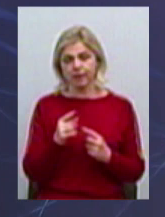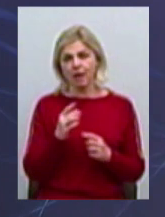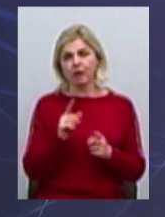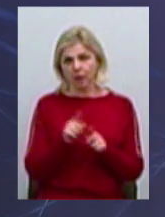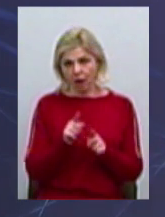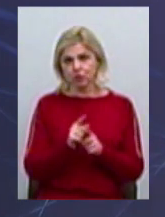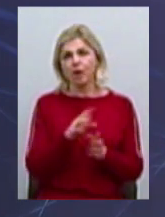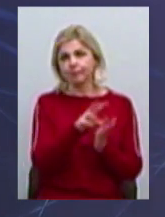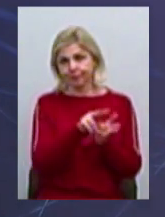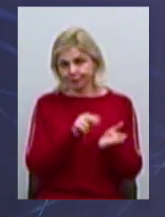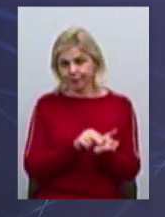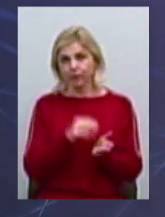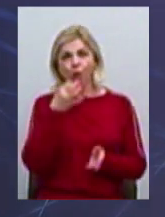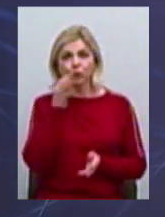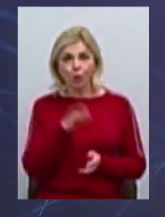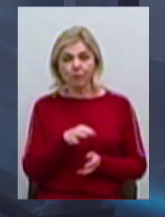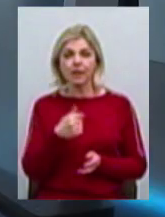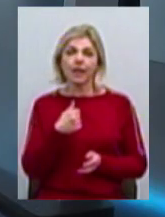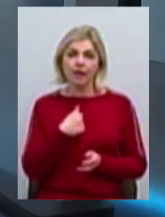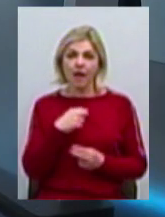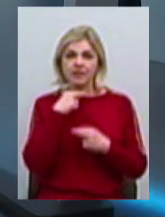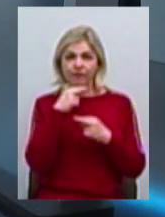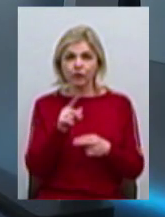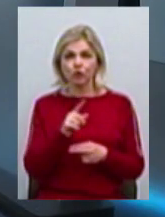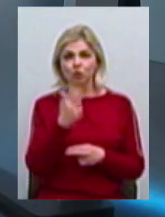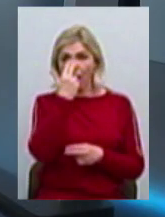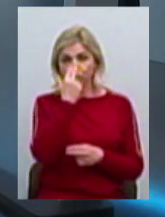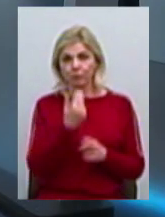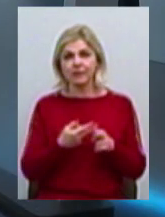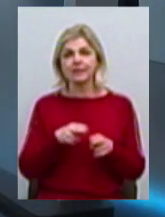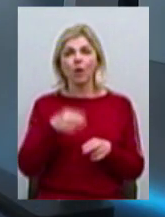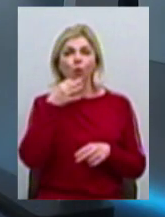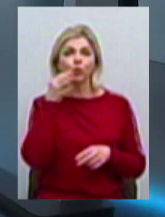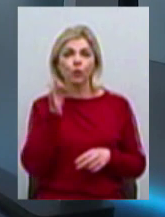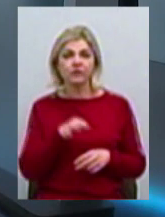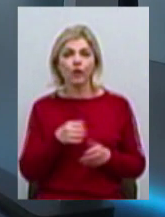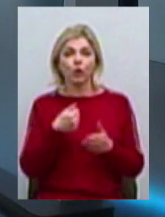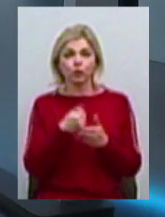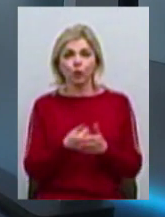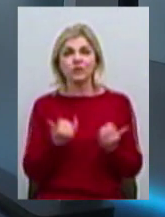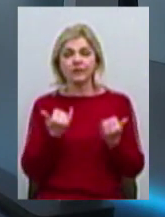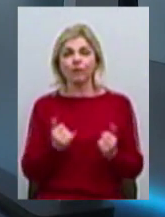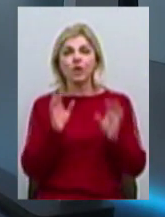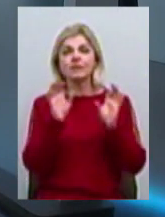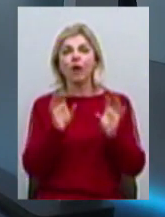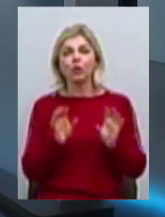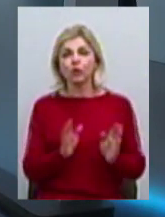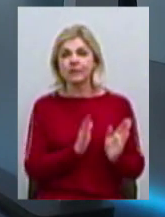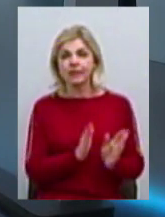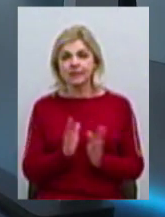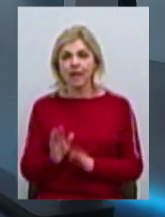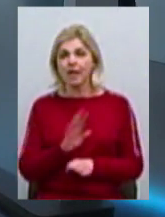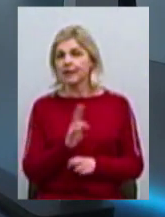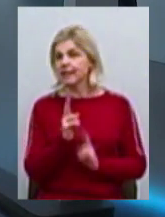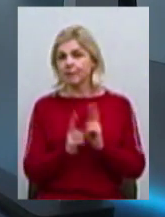і переймаємо досвід, але я звертаю увагу, що ми адаптували цей досвід до сьогоднішньої законодавчої системи, не змінюючи